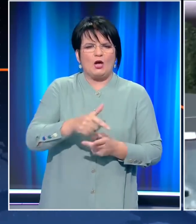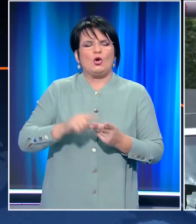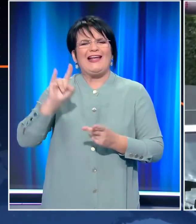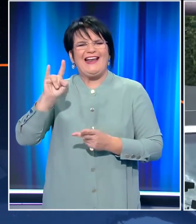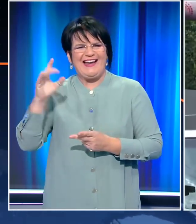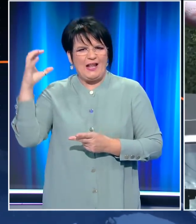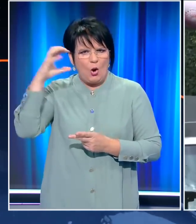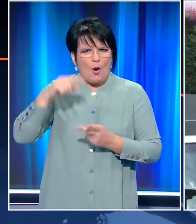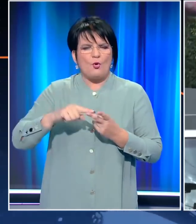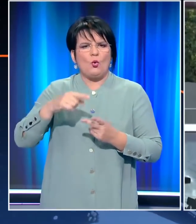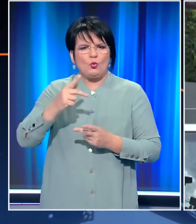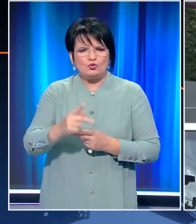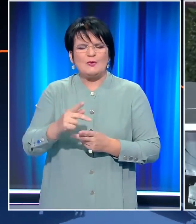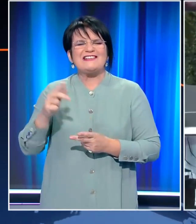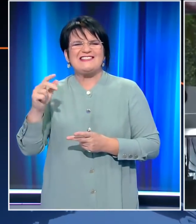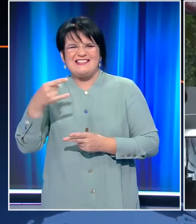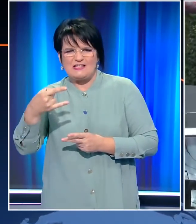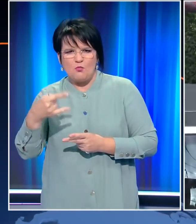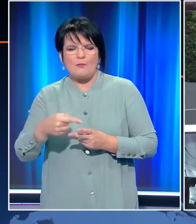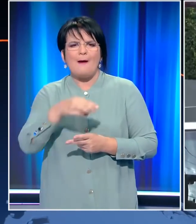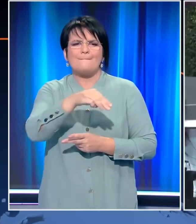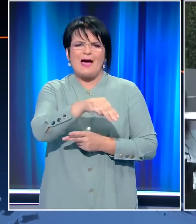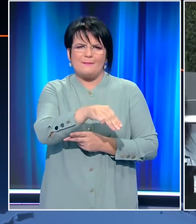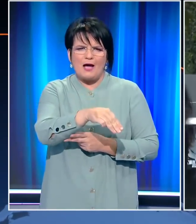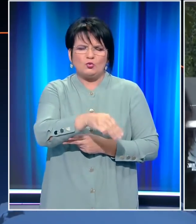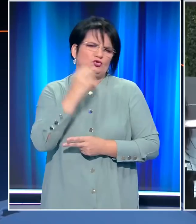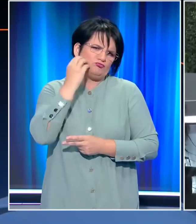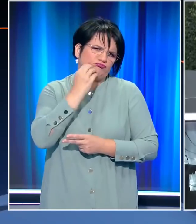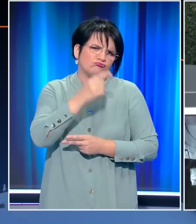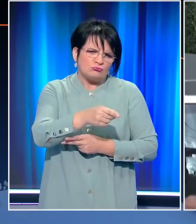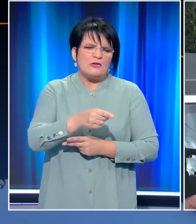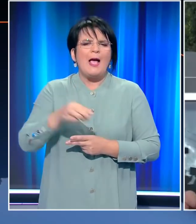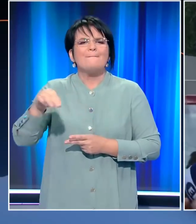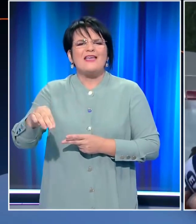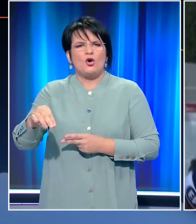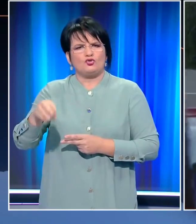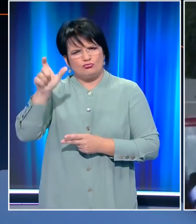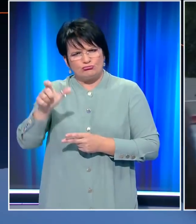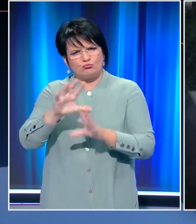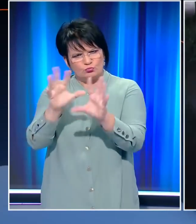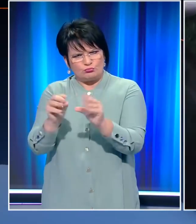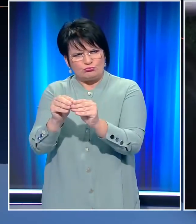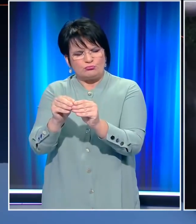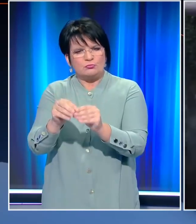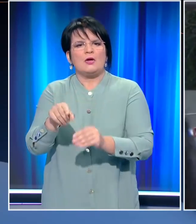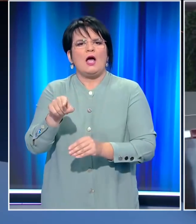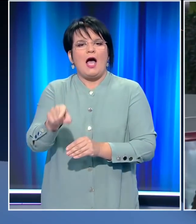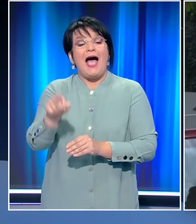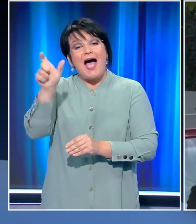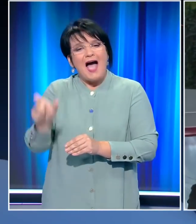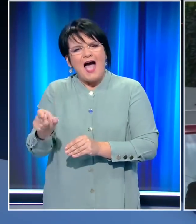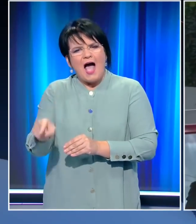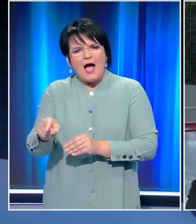Ηλιόπουλο, Κούζιλο, Ζησιμόπουλο, Μπαρμπαρούσι και Νίκο Μίχο, ο οποίος να σημειώσω ότι είχε